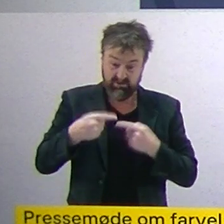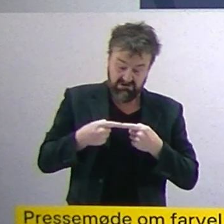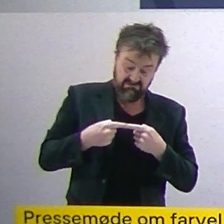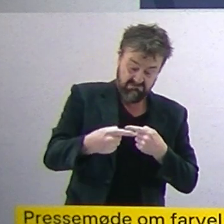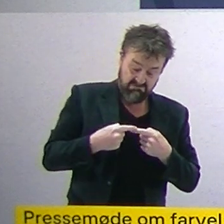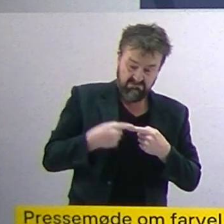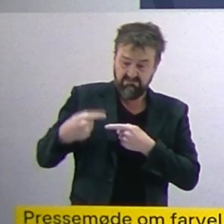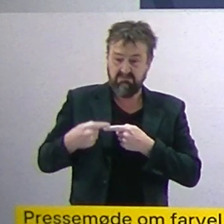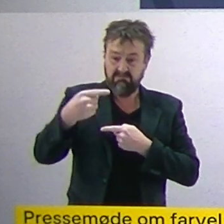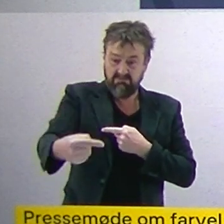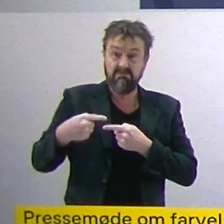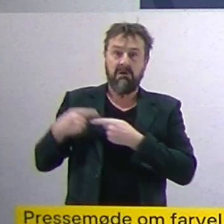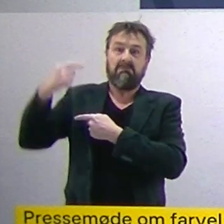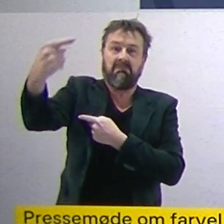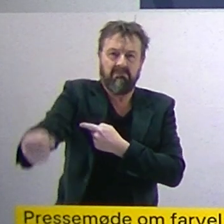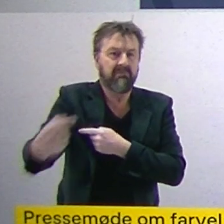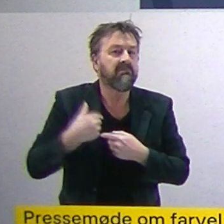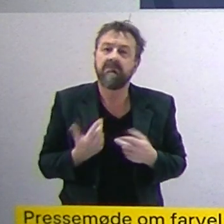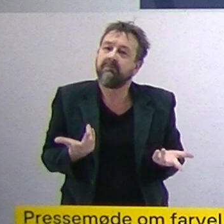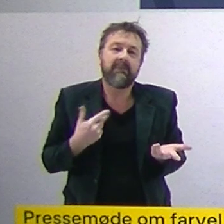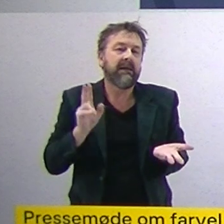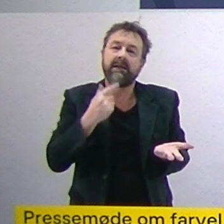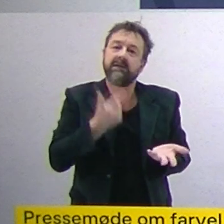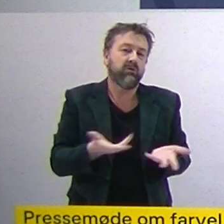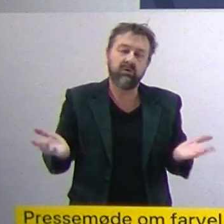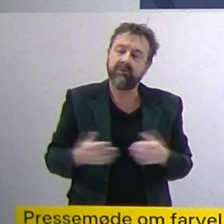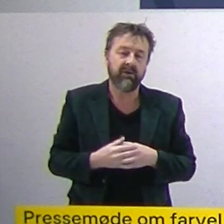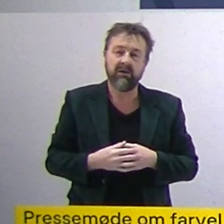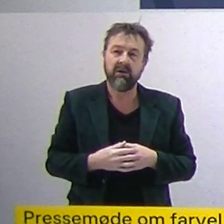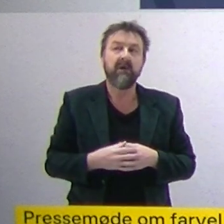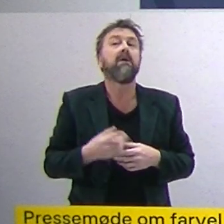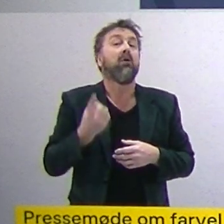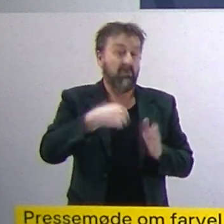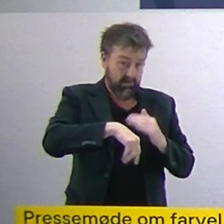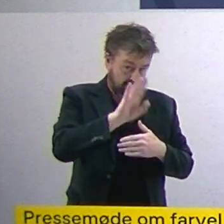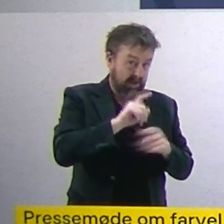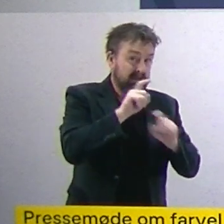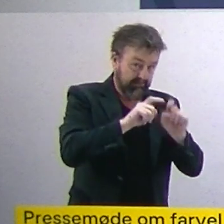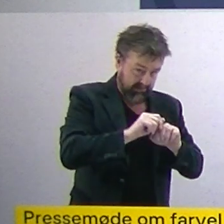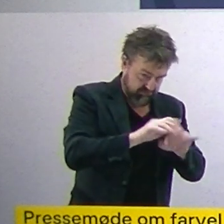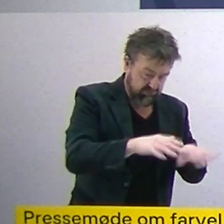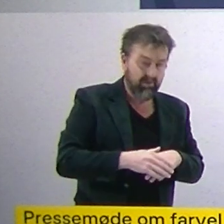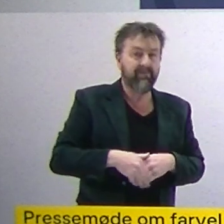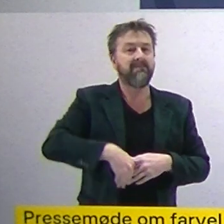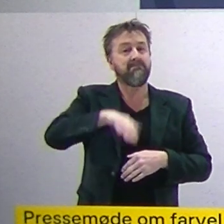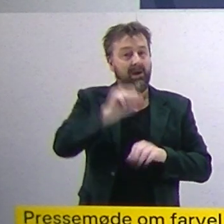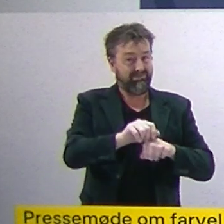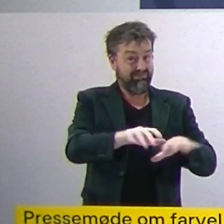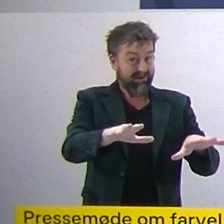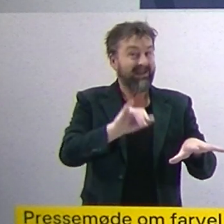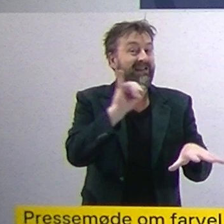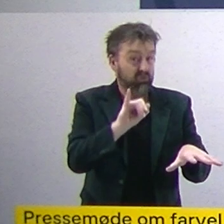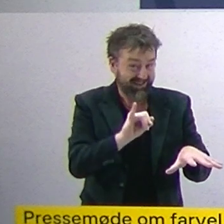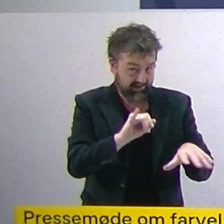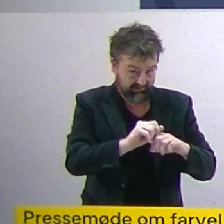mellem lange og mere lange sigt? Det kan jeg ikke sige, vi vil få mere smitte, mere immunitet. Heldigvis er der rigtig mange, der stadigvæk tager